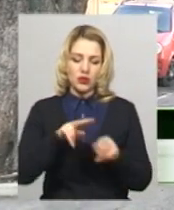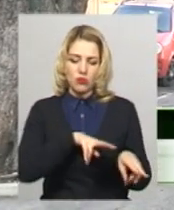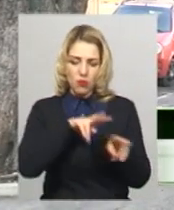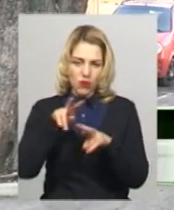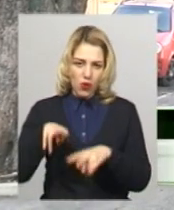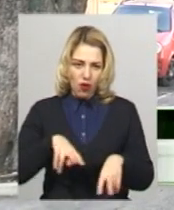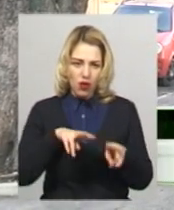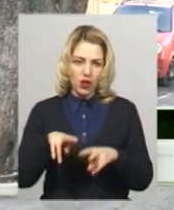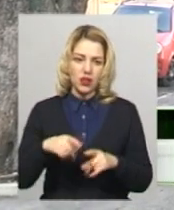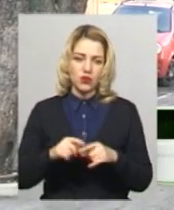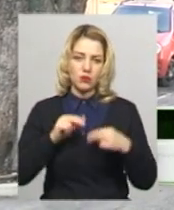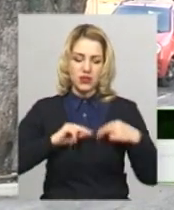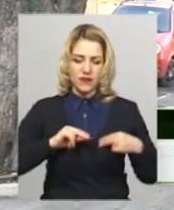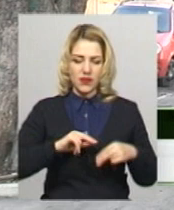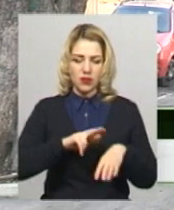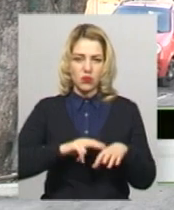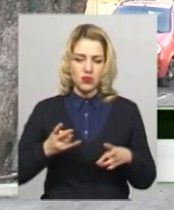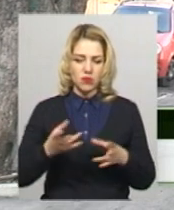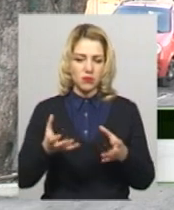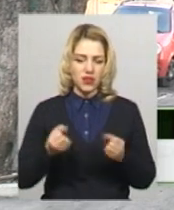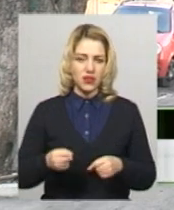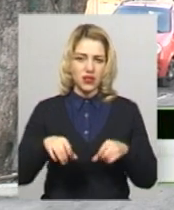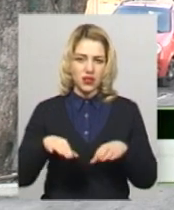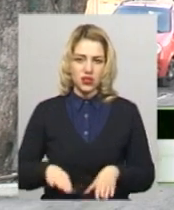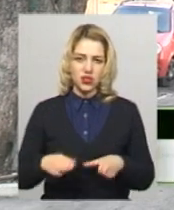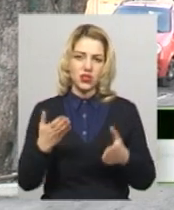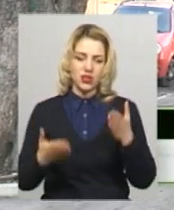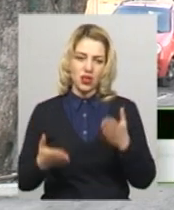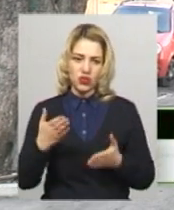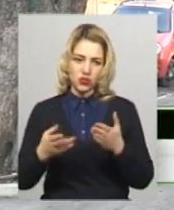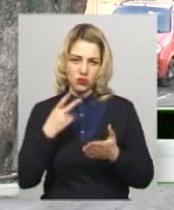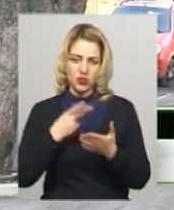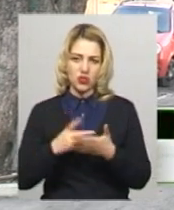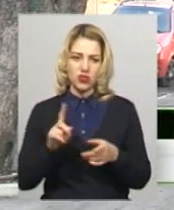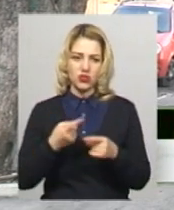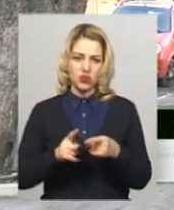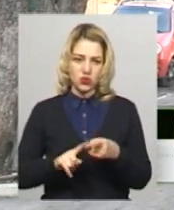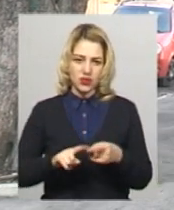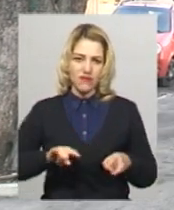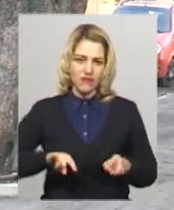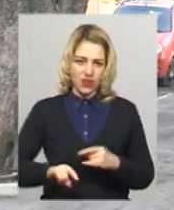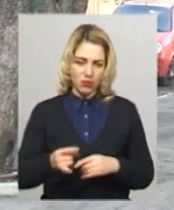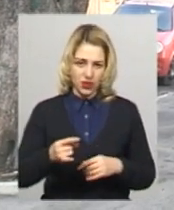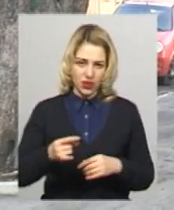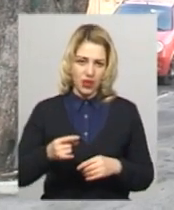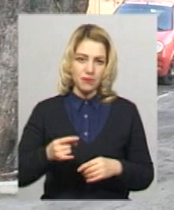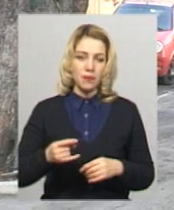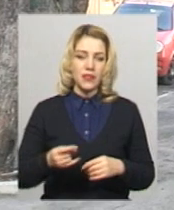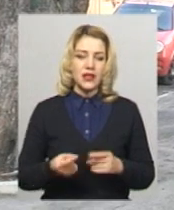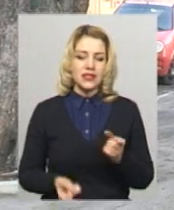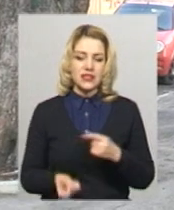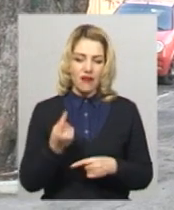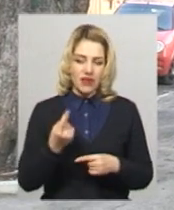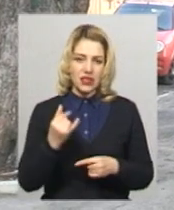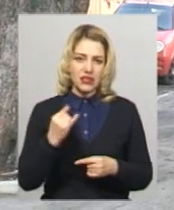складених документів, працівники поліції повинні прийняти рішення. Відповідно, якщо вбачається, що ця вибоїна з'явилася